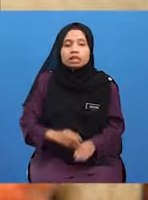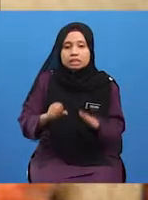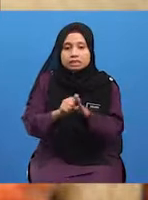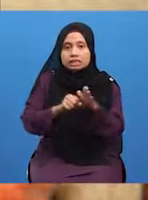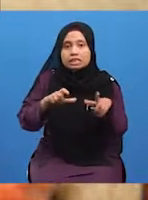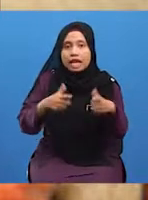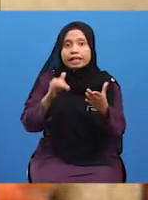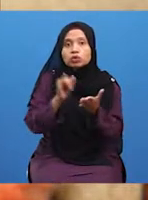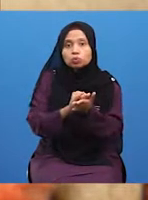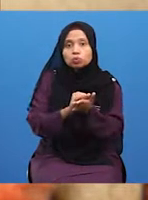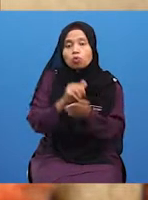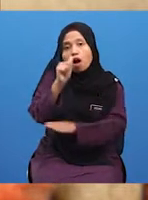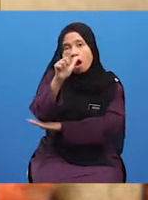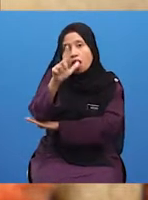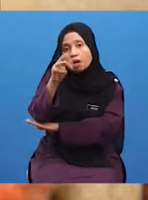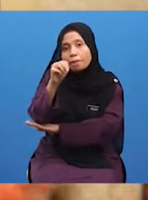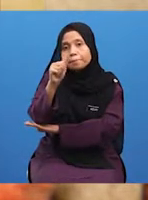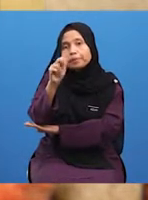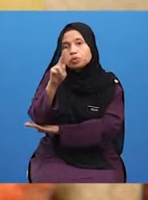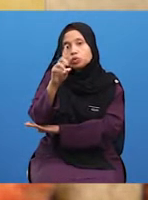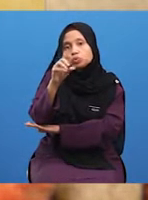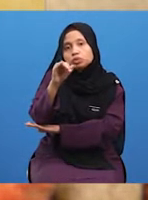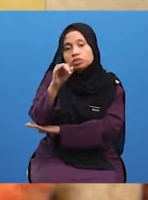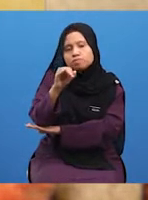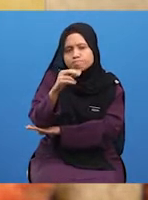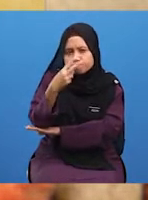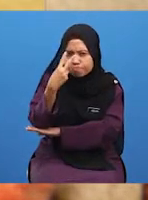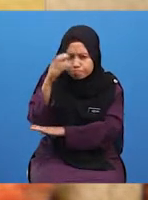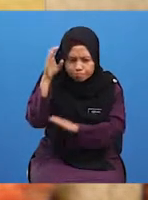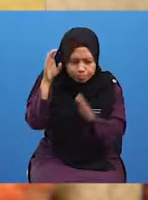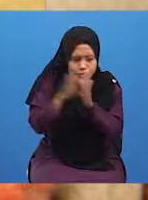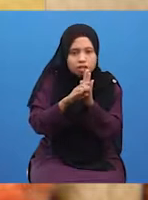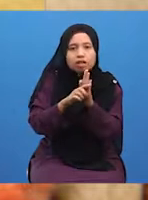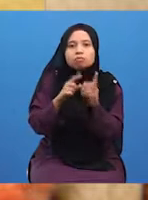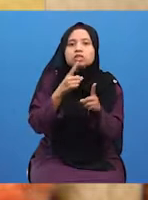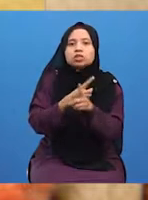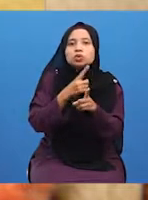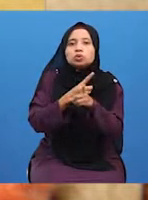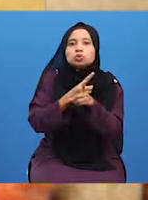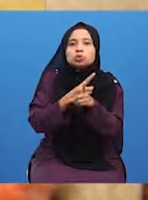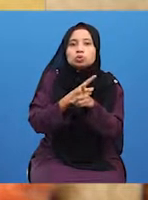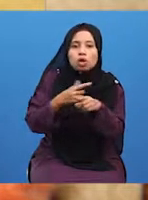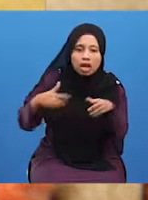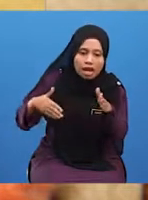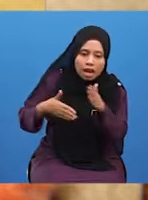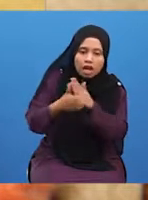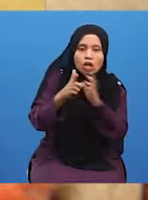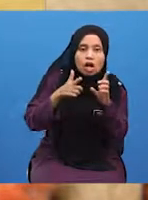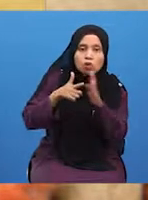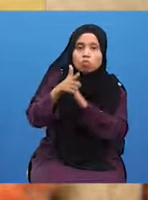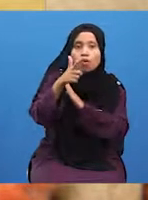Selain itu, Al-Mas'udi turut memberi gambaran tepat tentang laluan dari Teluk Parsi